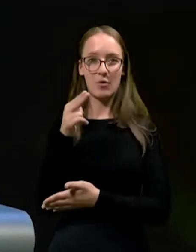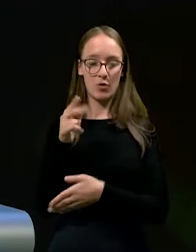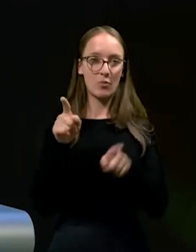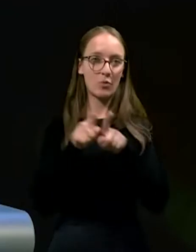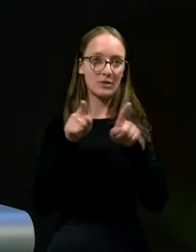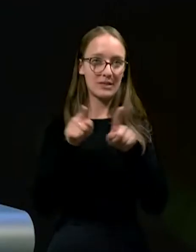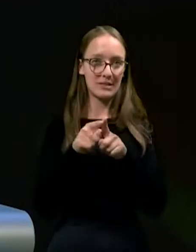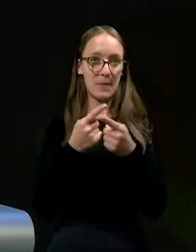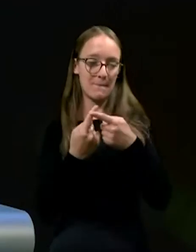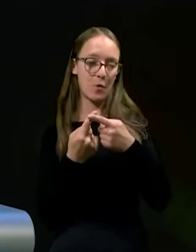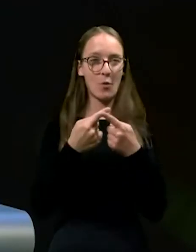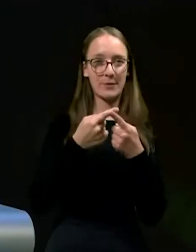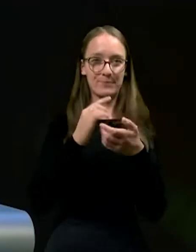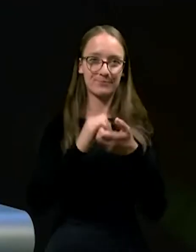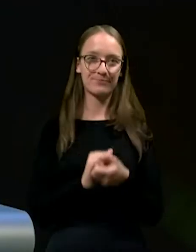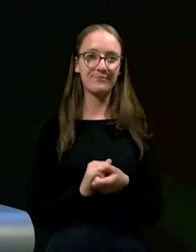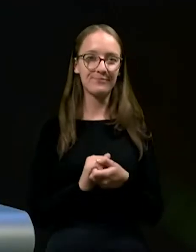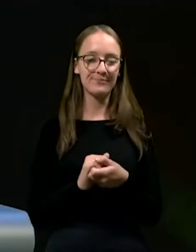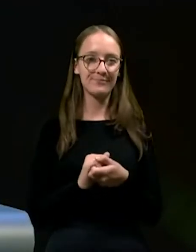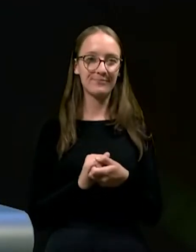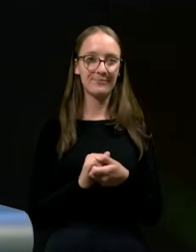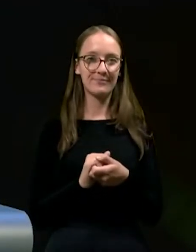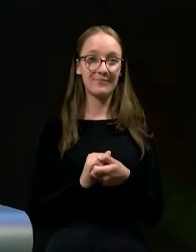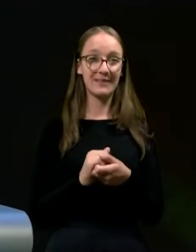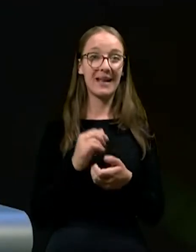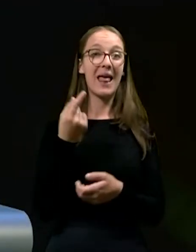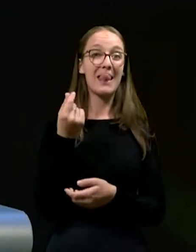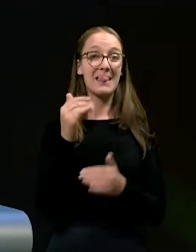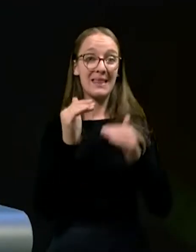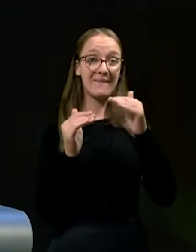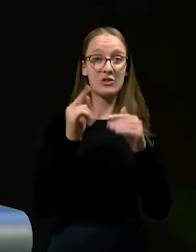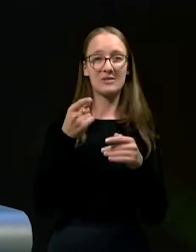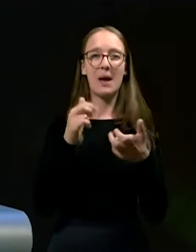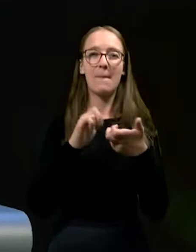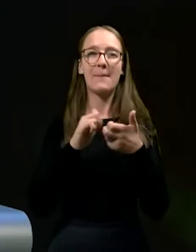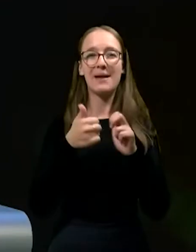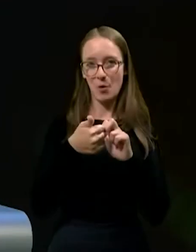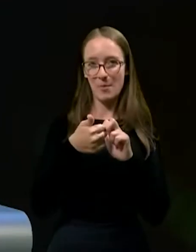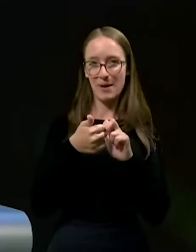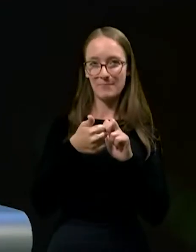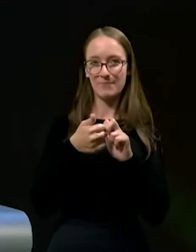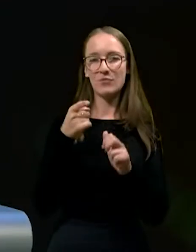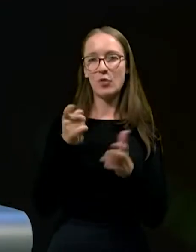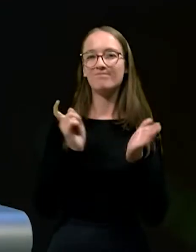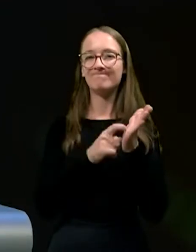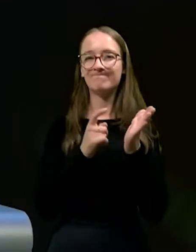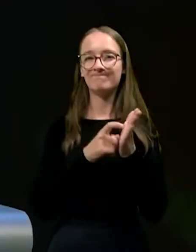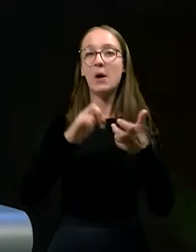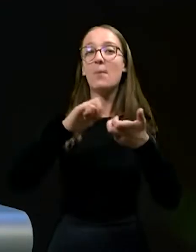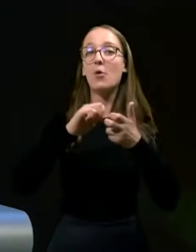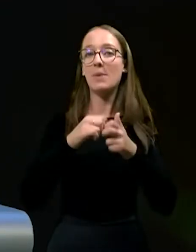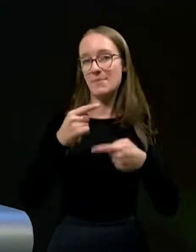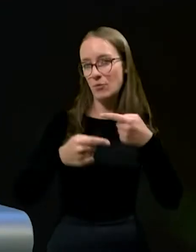istimi pogojev. Likvidnost je ta moment ena težava, ki seveda terja probleme v